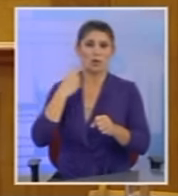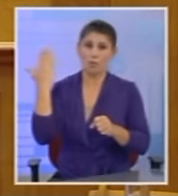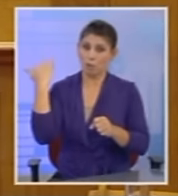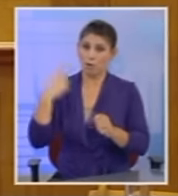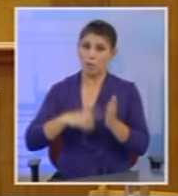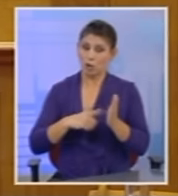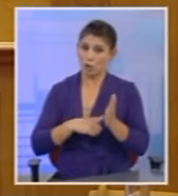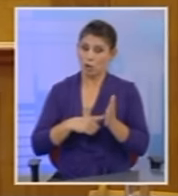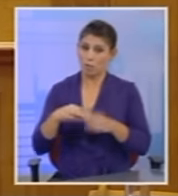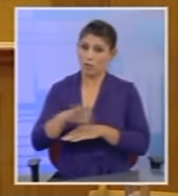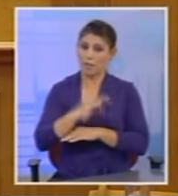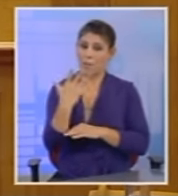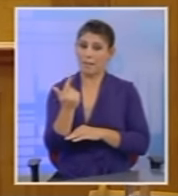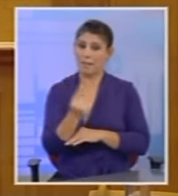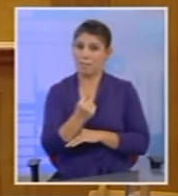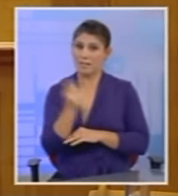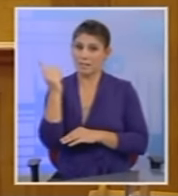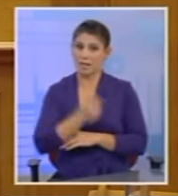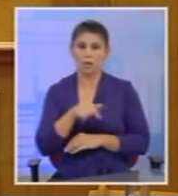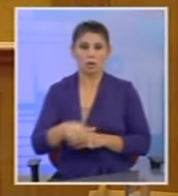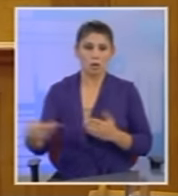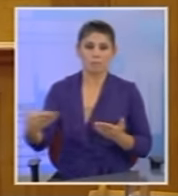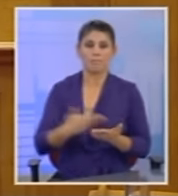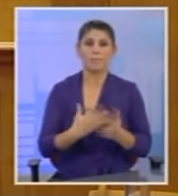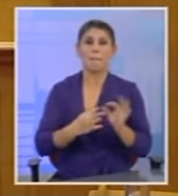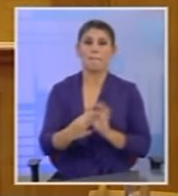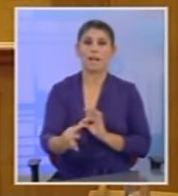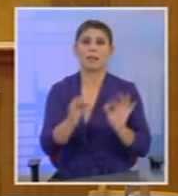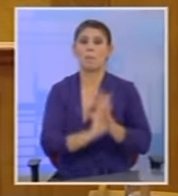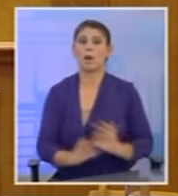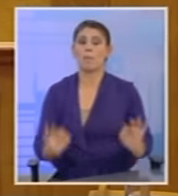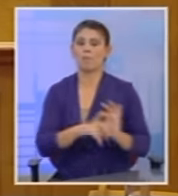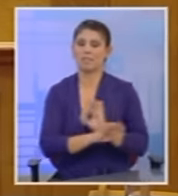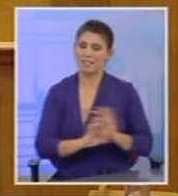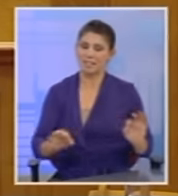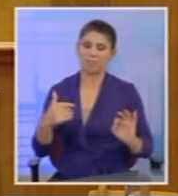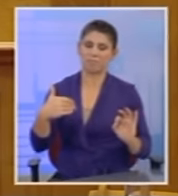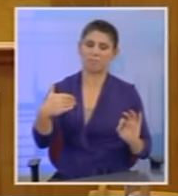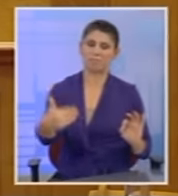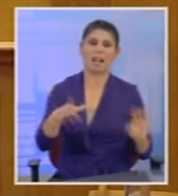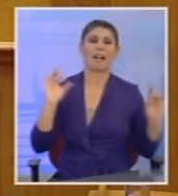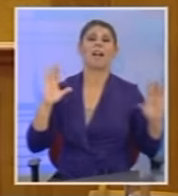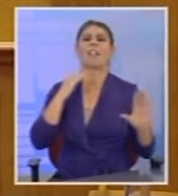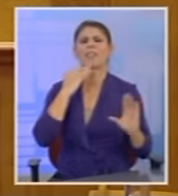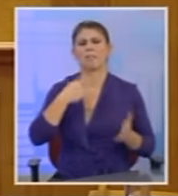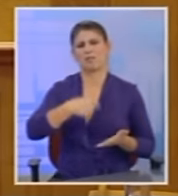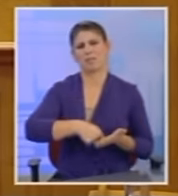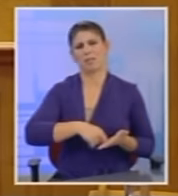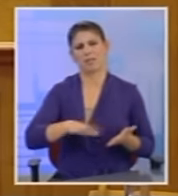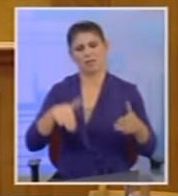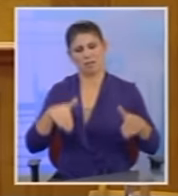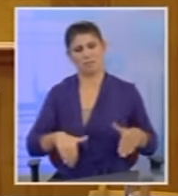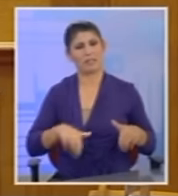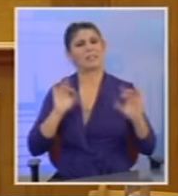στο 5,5%. Τώρα φέρνετε μέτρα και προϋποθέσεις που είναι σίγουρο ότι μετά από λίγο καιρό κανένας δεν θα μπορεί να πληρώσει ή να τηρήσει